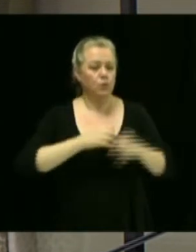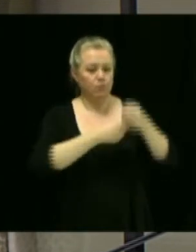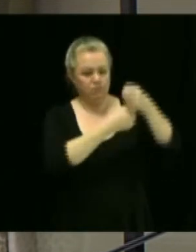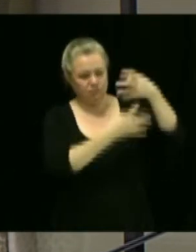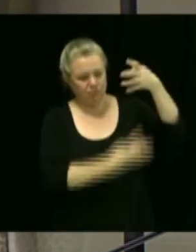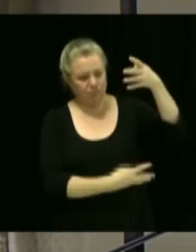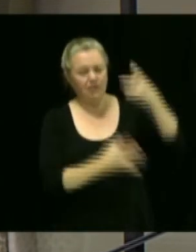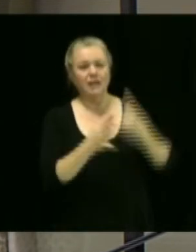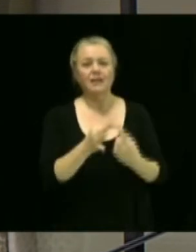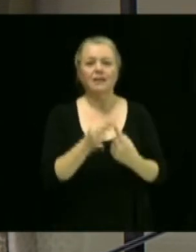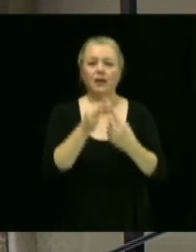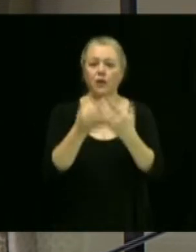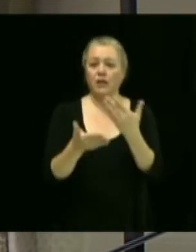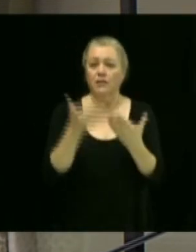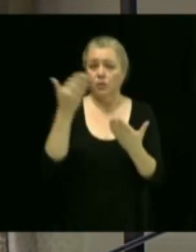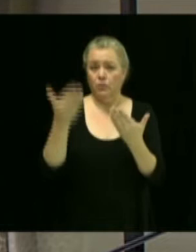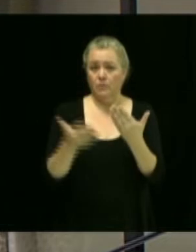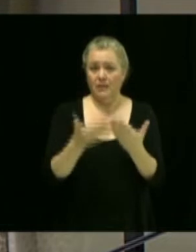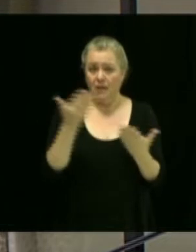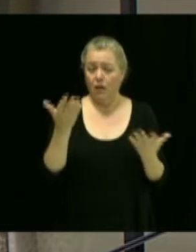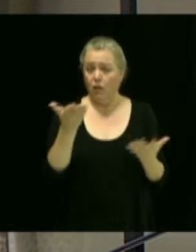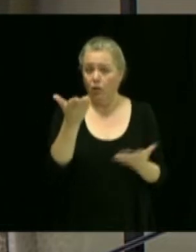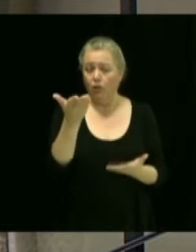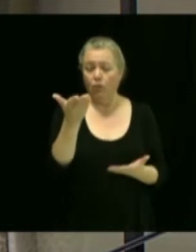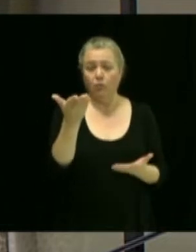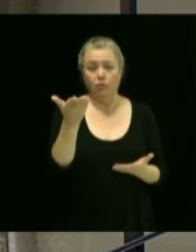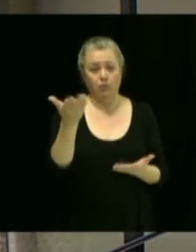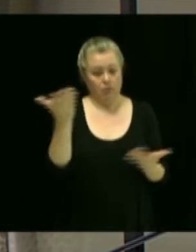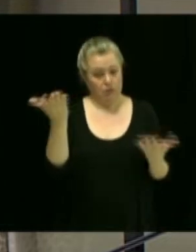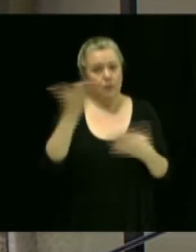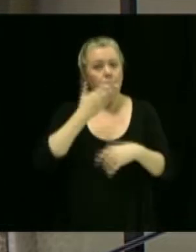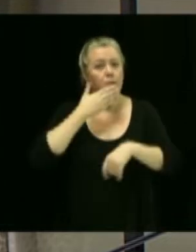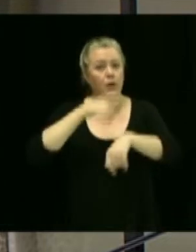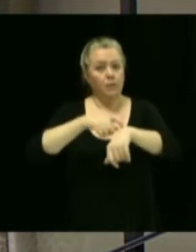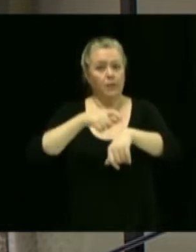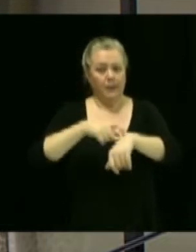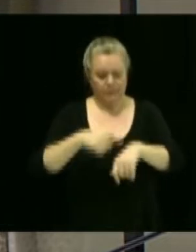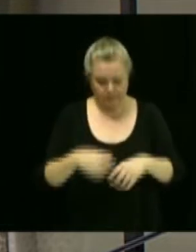l'autre des dérogations mineures dont je viens de faire état, ce serait le temps de le faire.